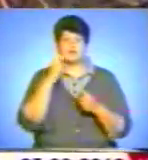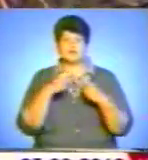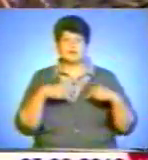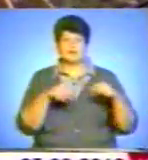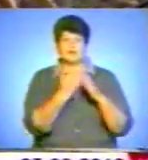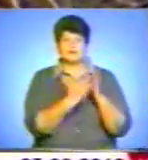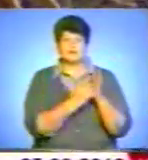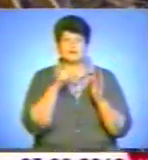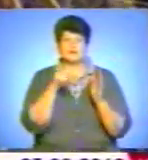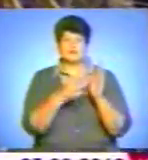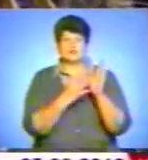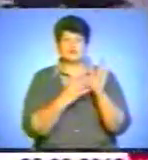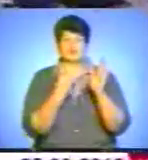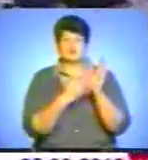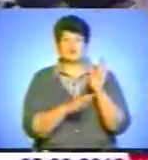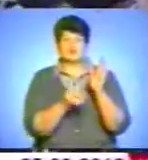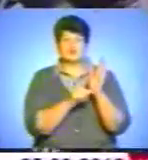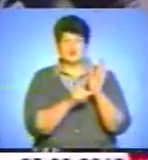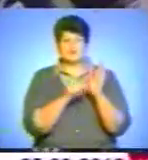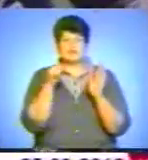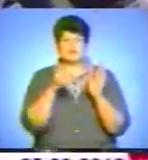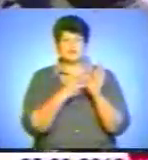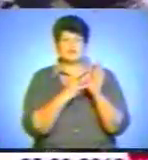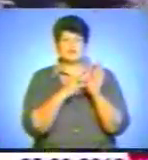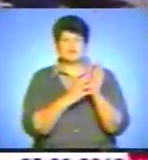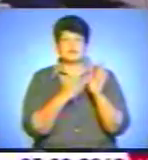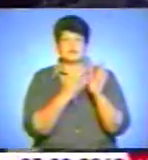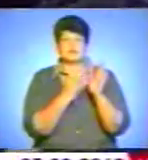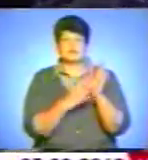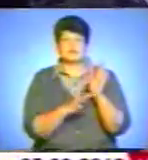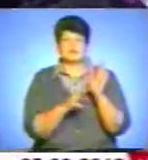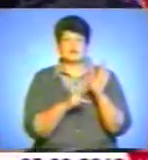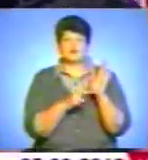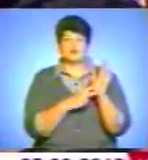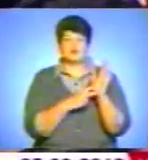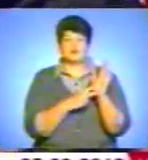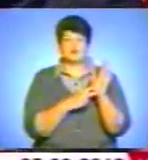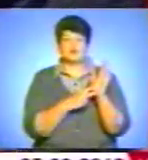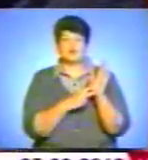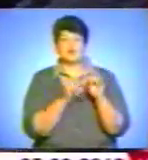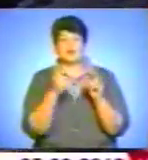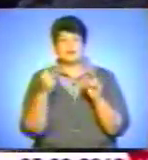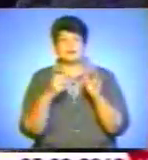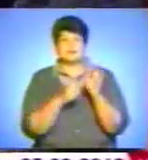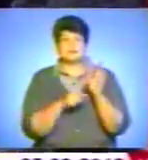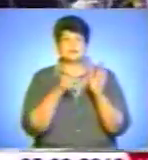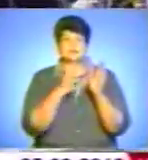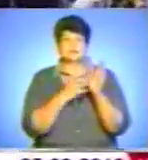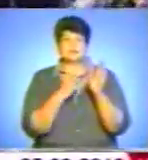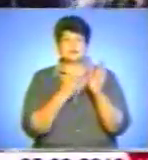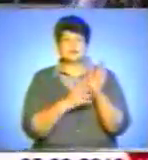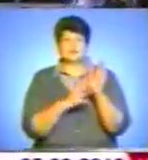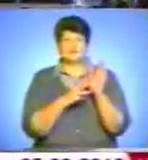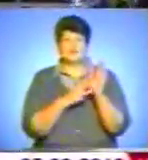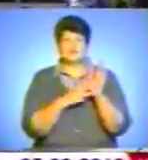1996-1997 років народження та 1998-го і молодші. Тренер тернопільської команди